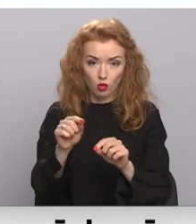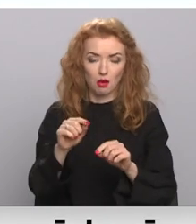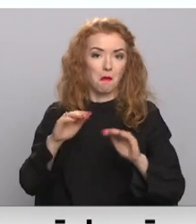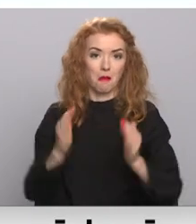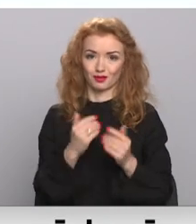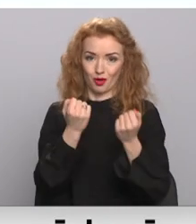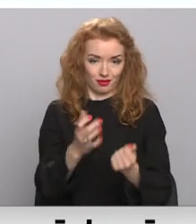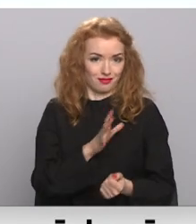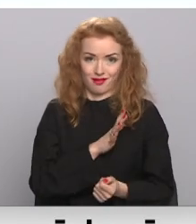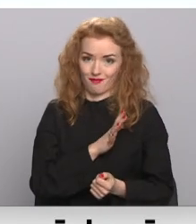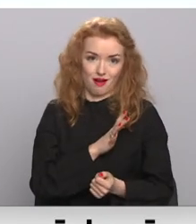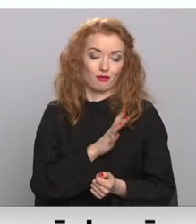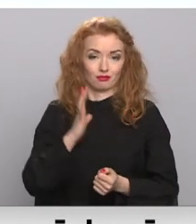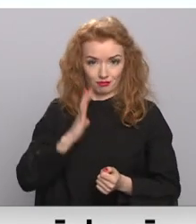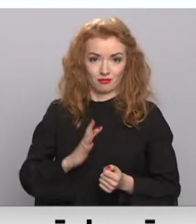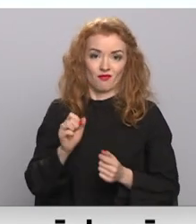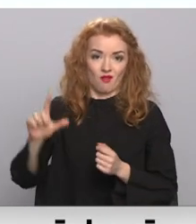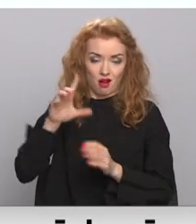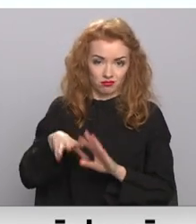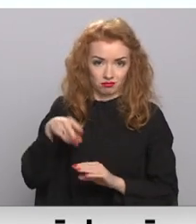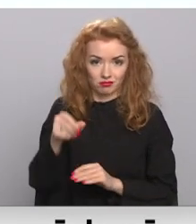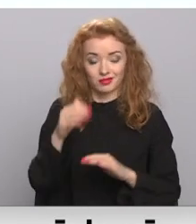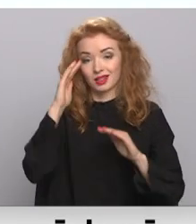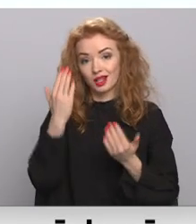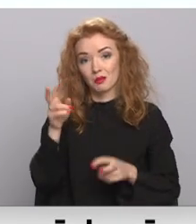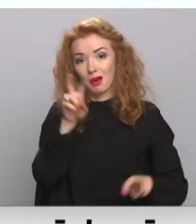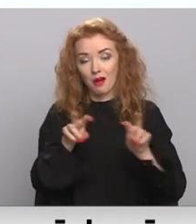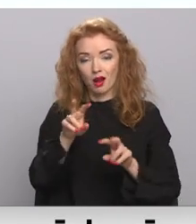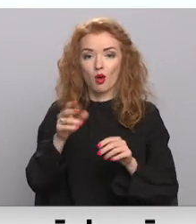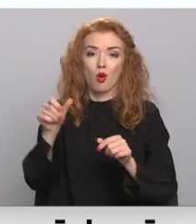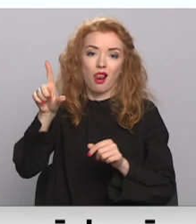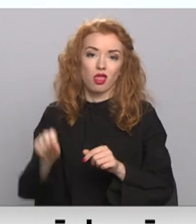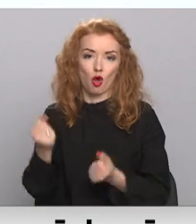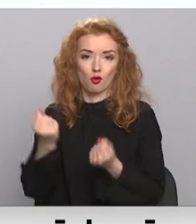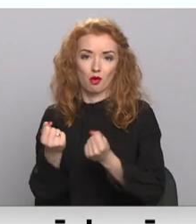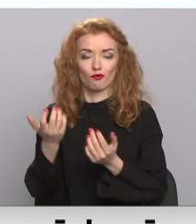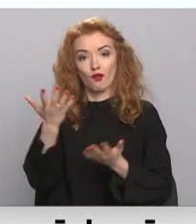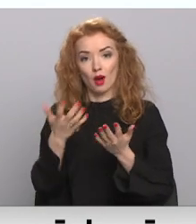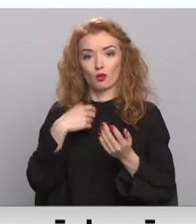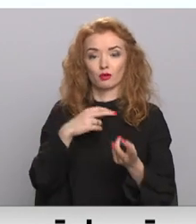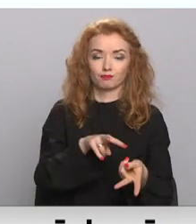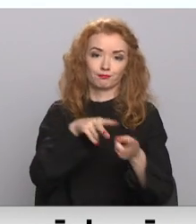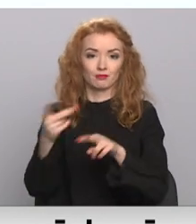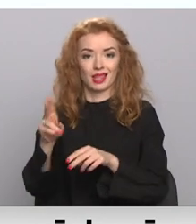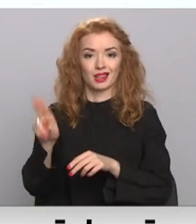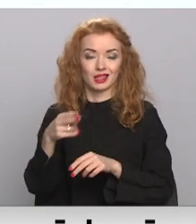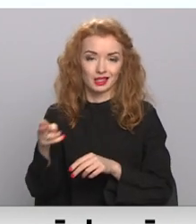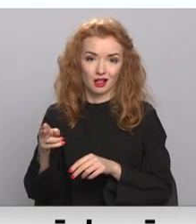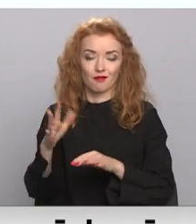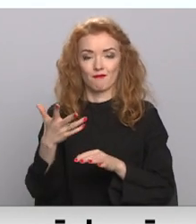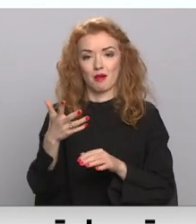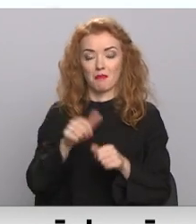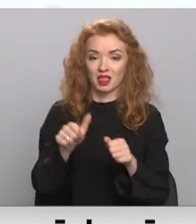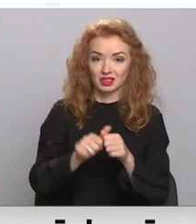netaisos. Nevaru. Nāksies maksāt. Nezinu. Varbūt pamiklēšu lētāku automašīnu. Varbūt dīzeļu pret benzīnu pamainīšu. Ko gan